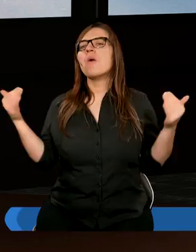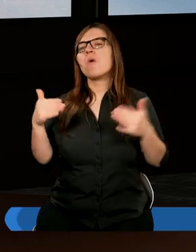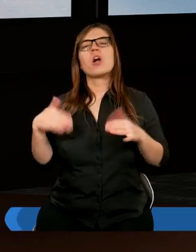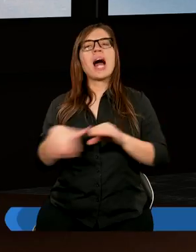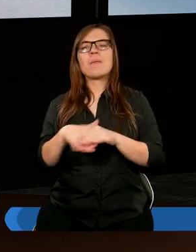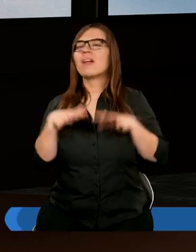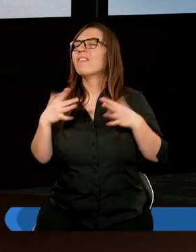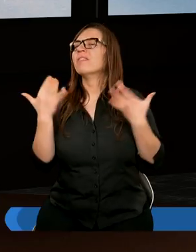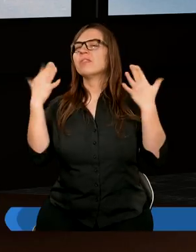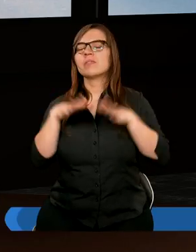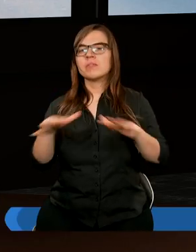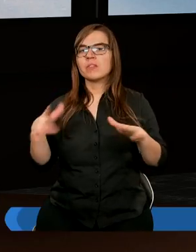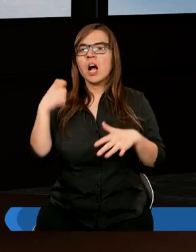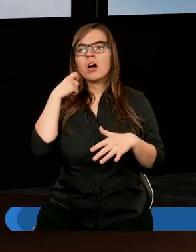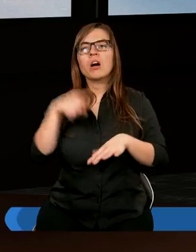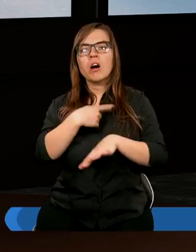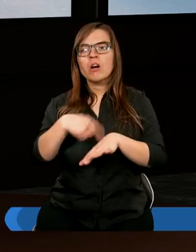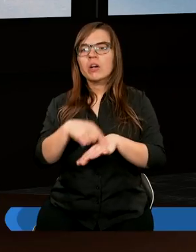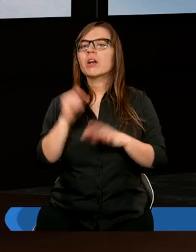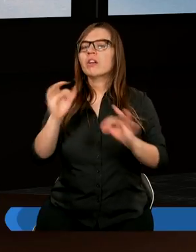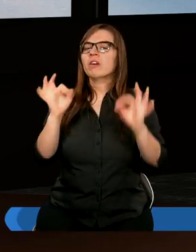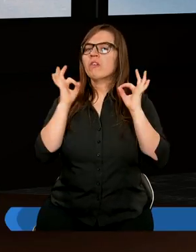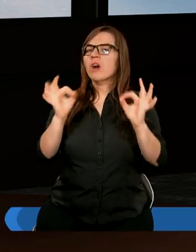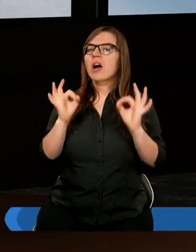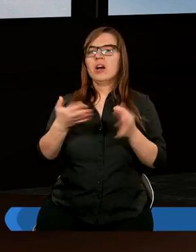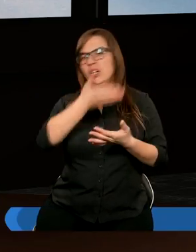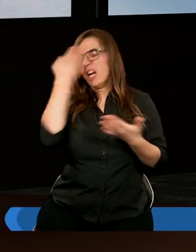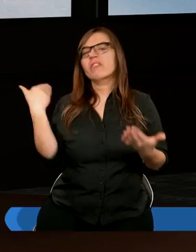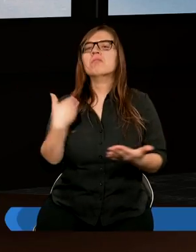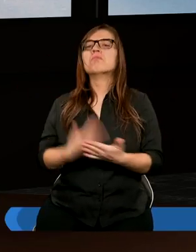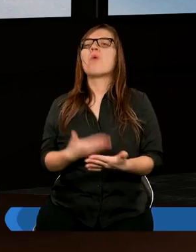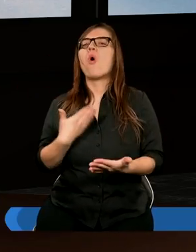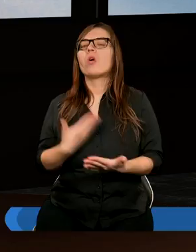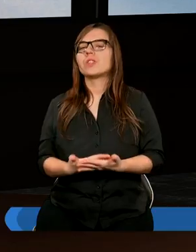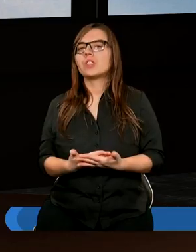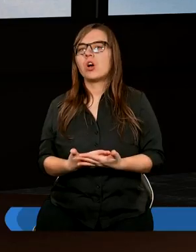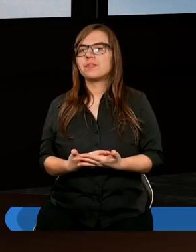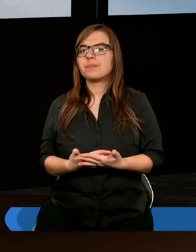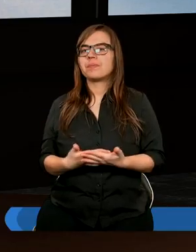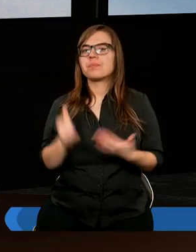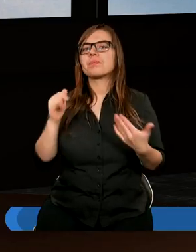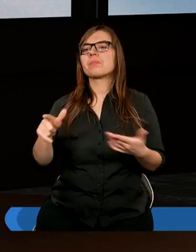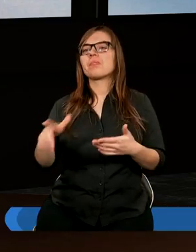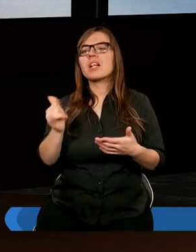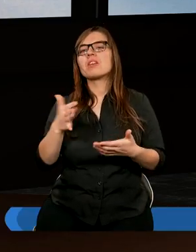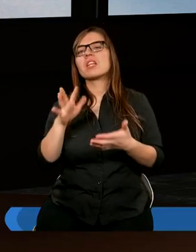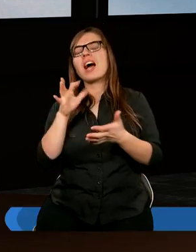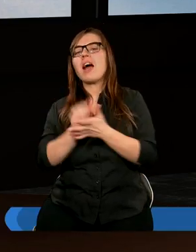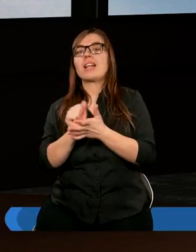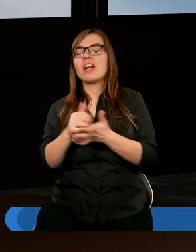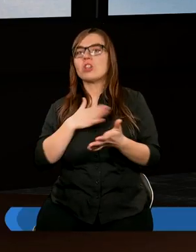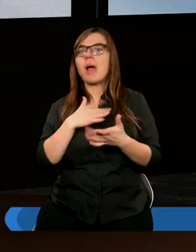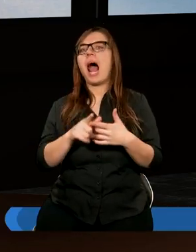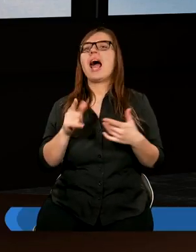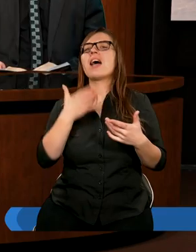wiele godzin i tak właściwie nie wiadomo po co, na jakich zajęciach i jakie one